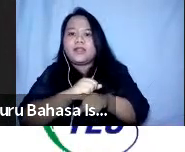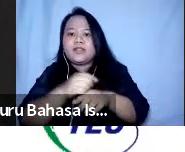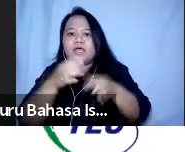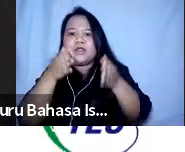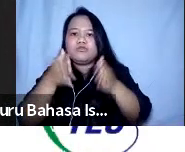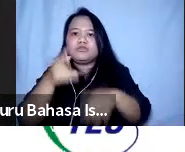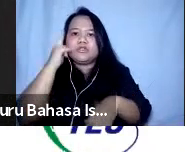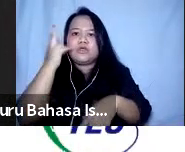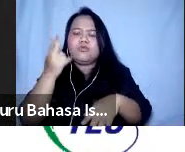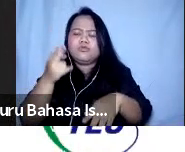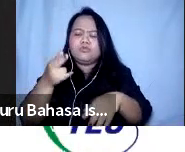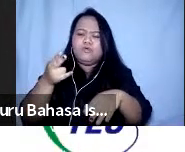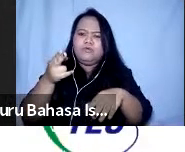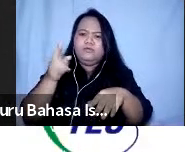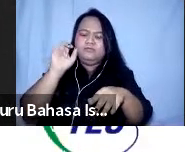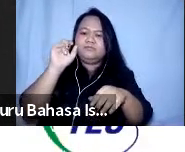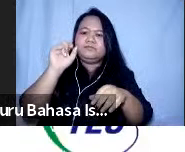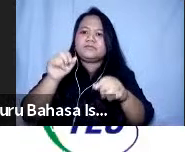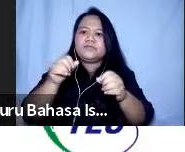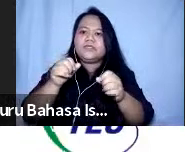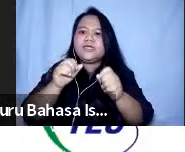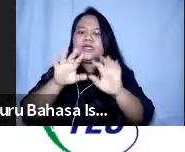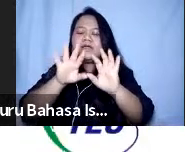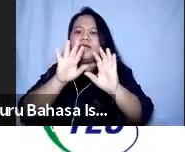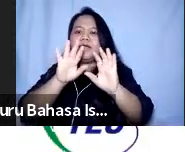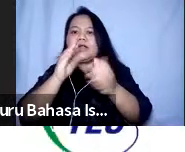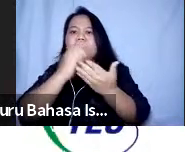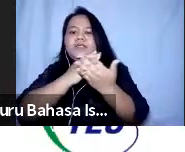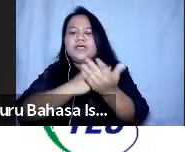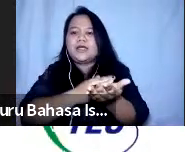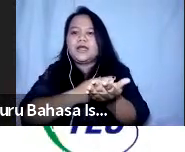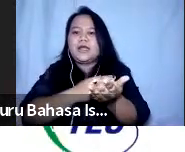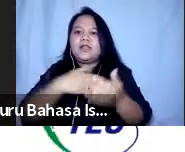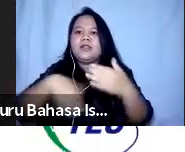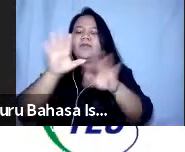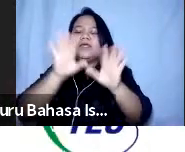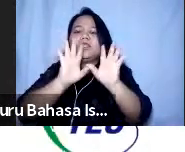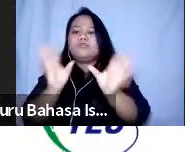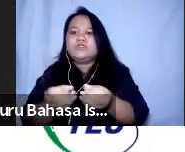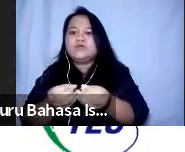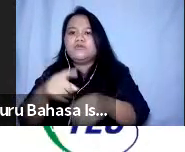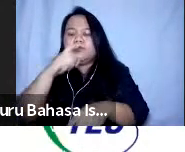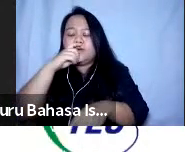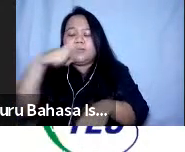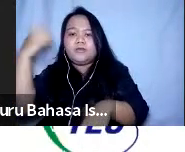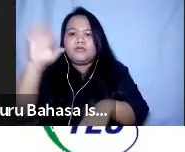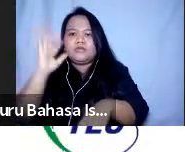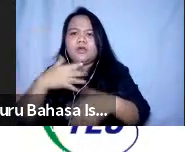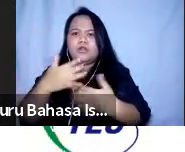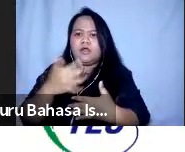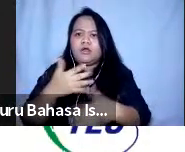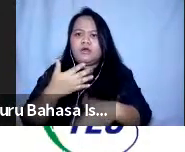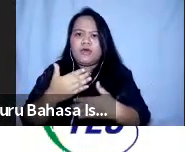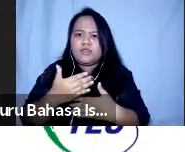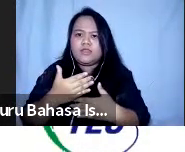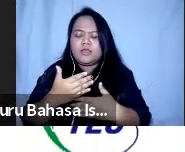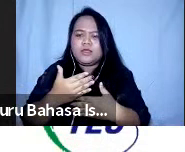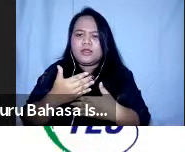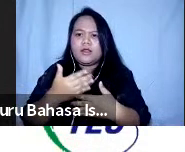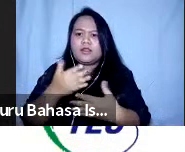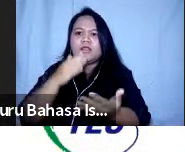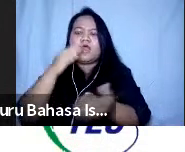kebijakan dan praktik organisasi yang lebih inklusif jadi ibu bapak jangan khawatir saya disini hanya